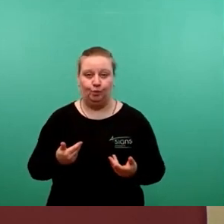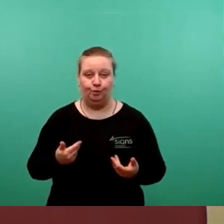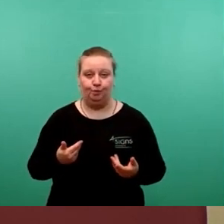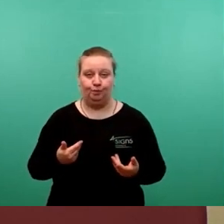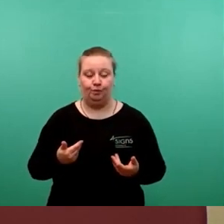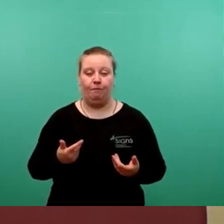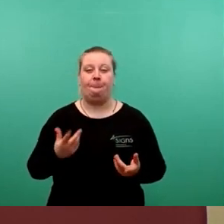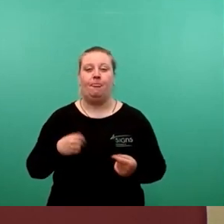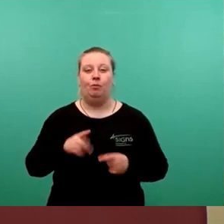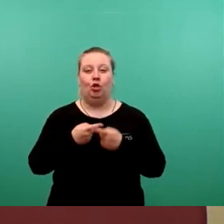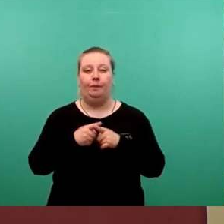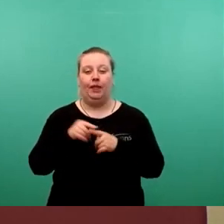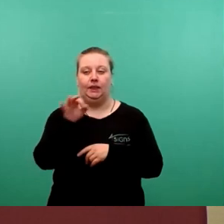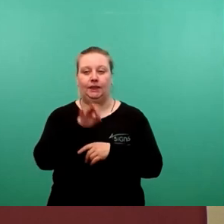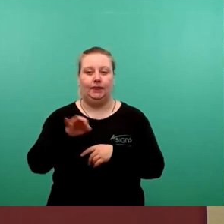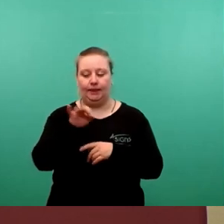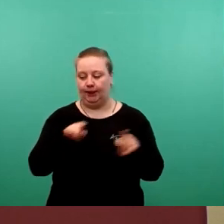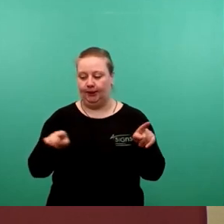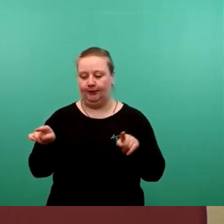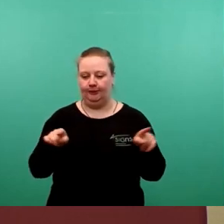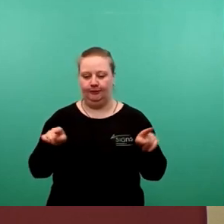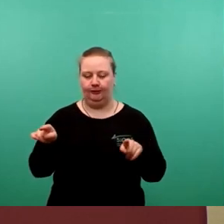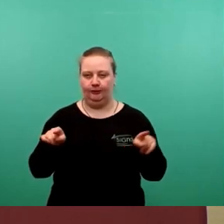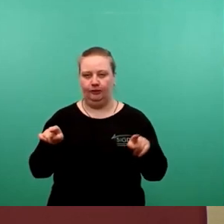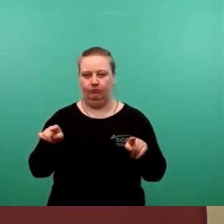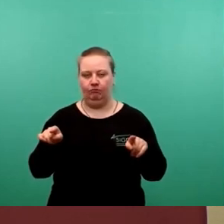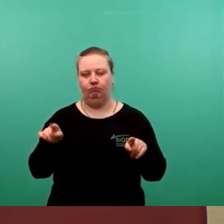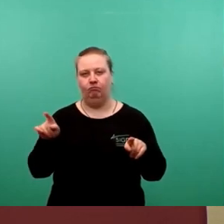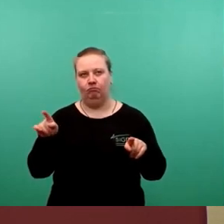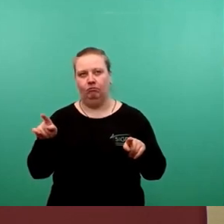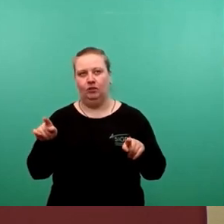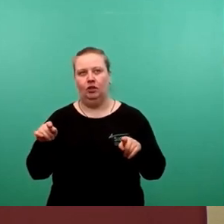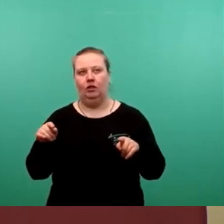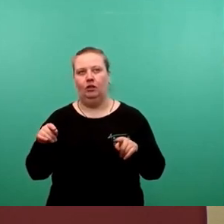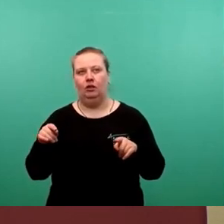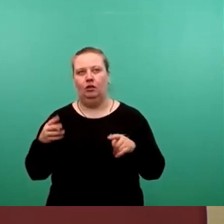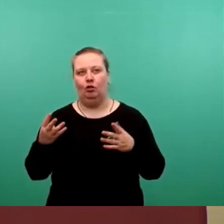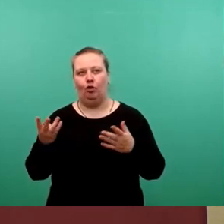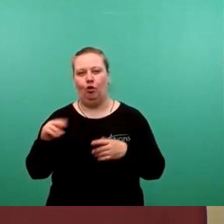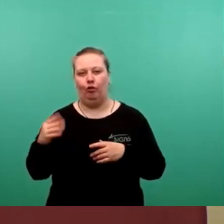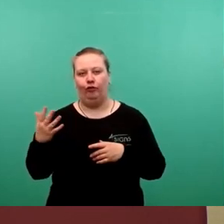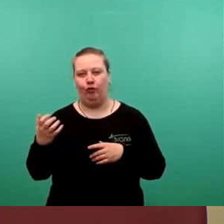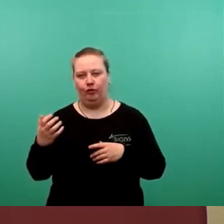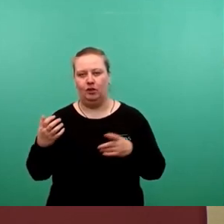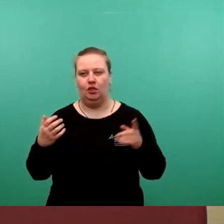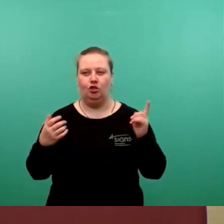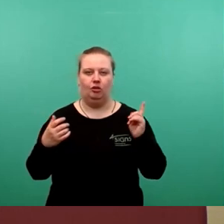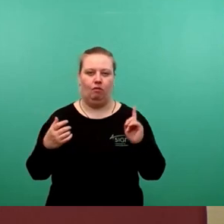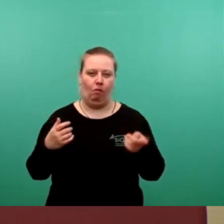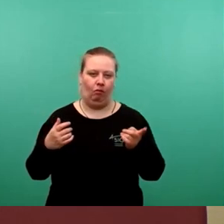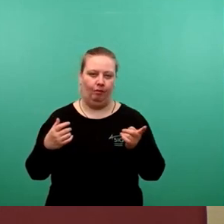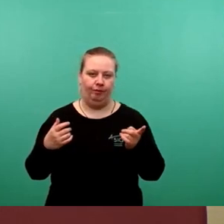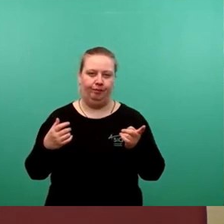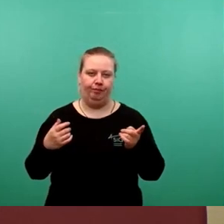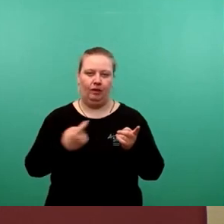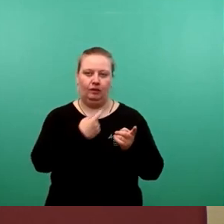Der Mietzins in der Lingener Allee 3 sind 9,50 Euro, in der World Trade